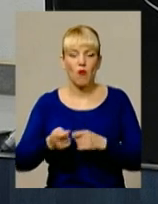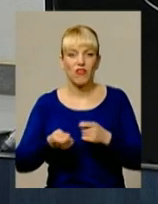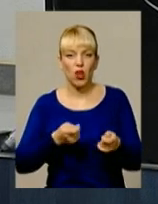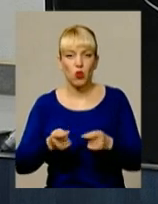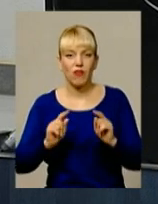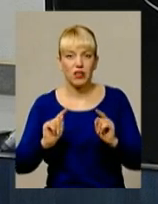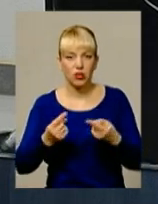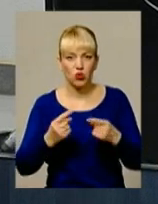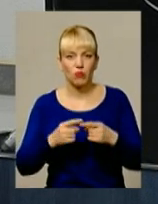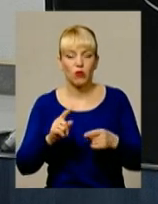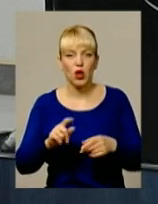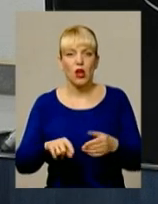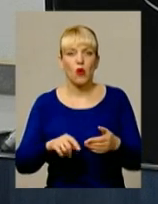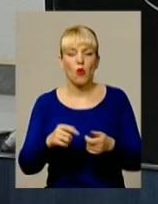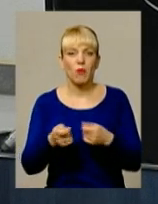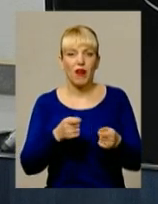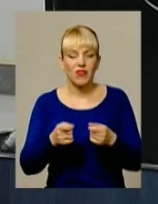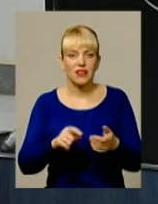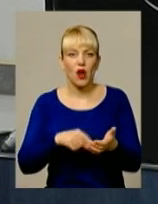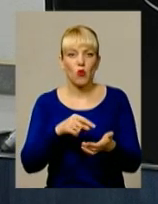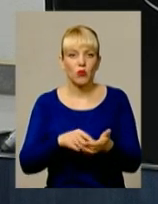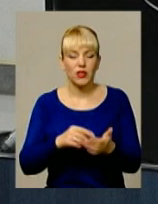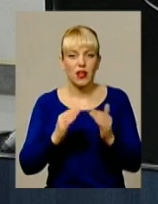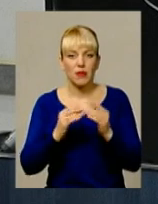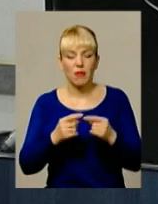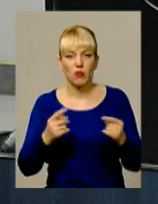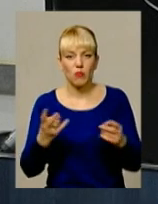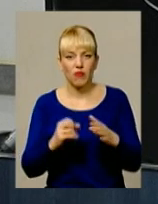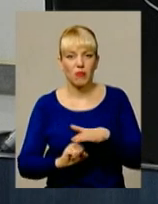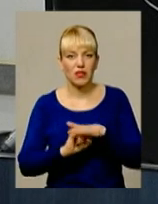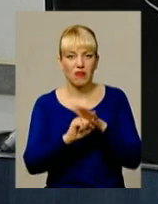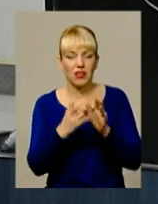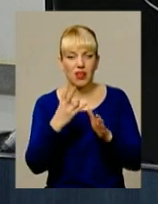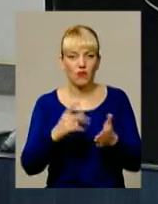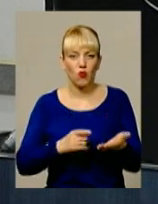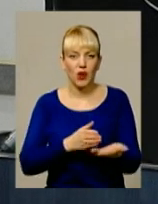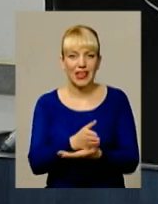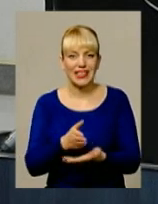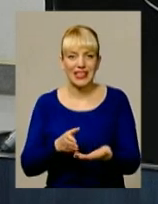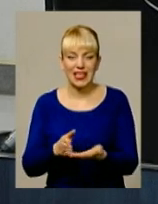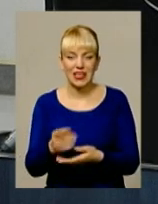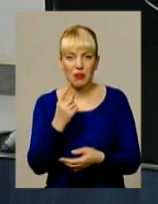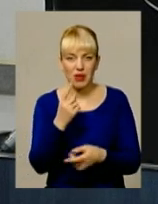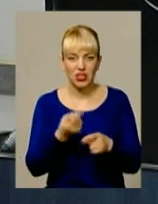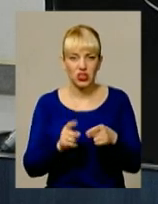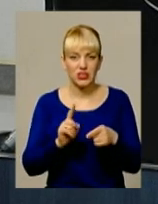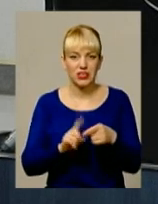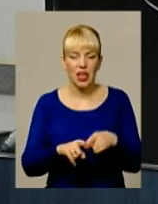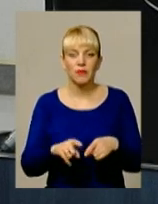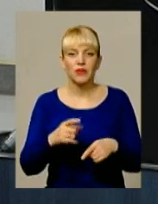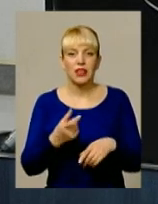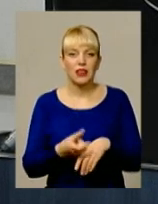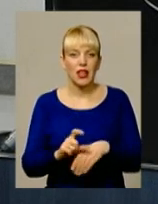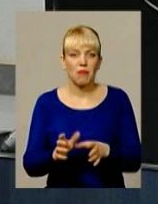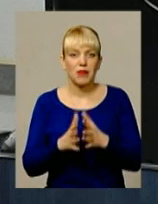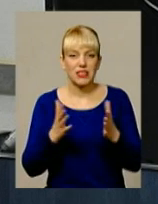Тому управління комунальним майном має базуватися на двох критеріях. Перший критерій – це найбільші